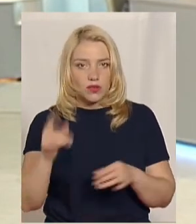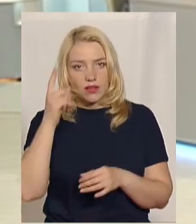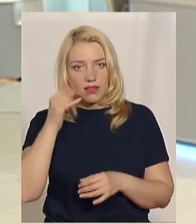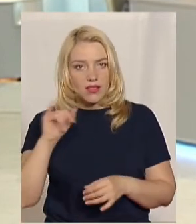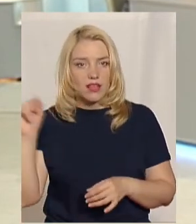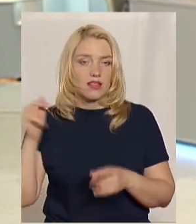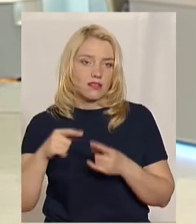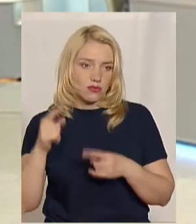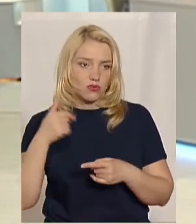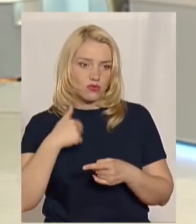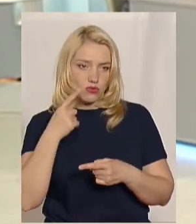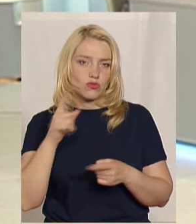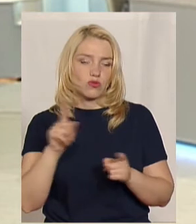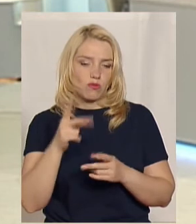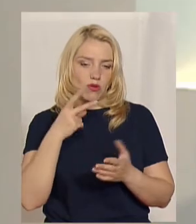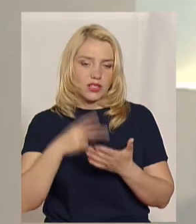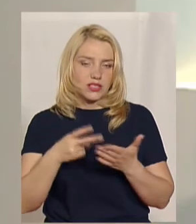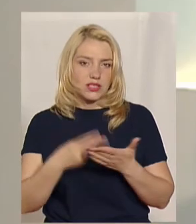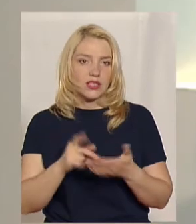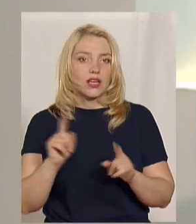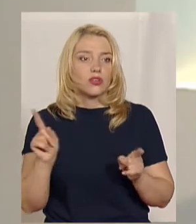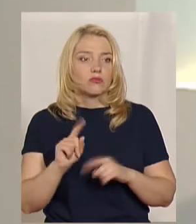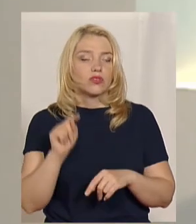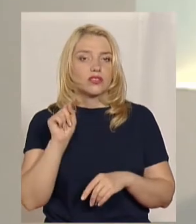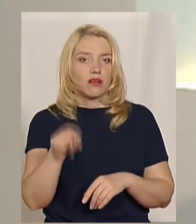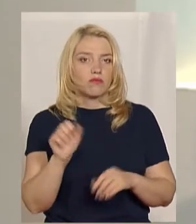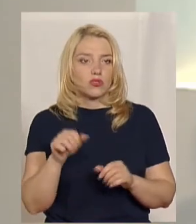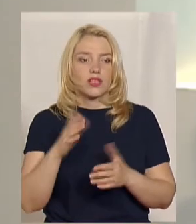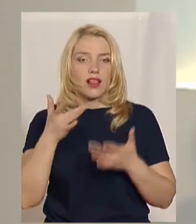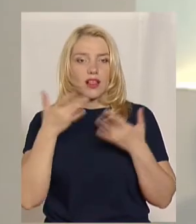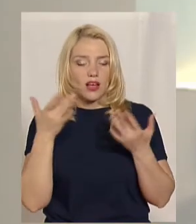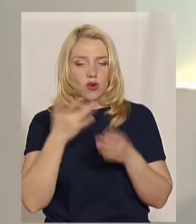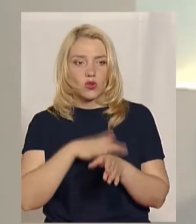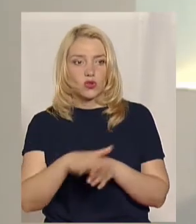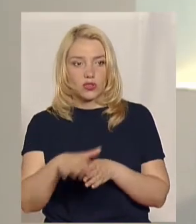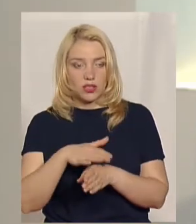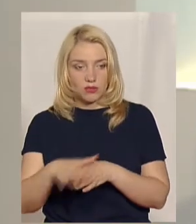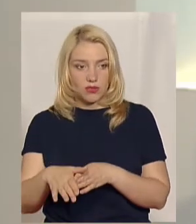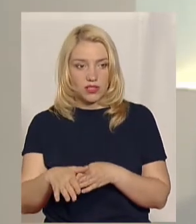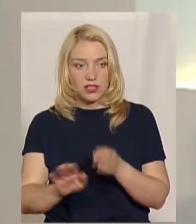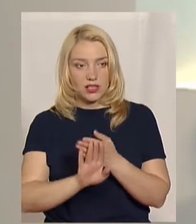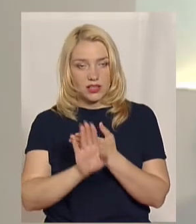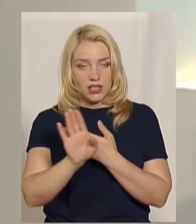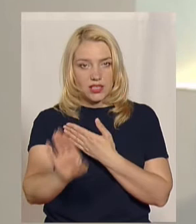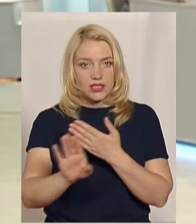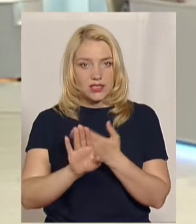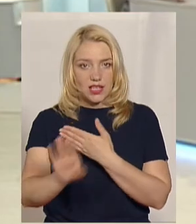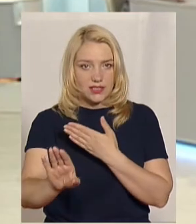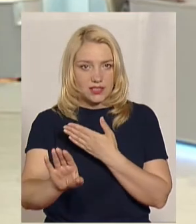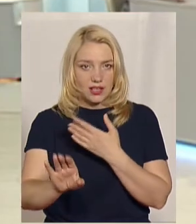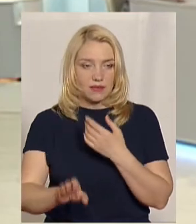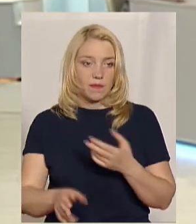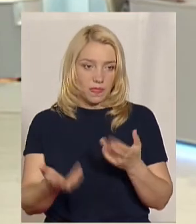я би дуже хотіла показати їх. Тим більше, що там можна легко дотримуватися соціальної